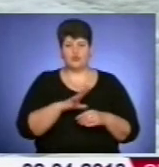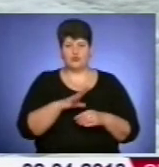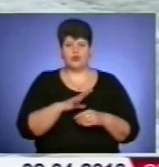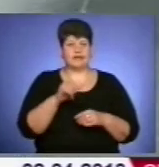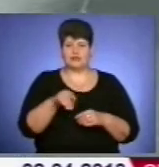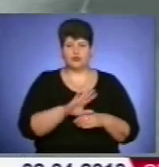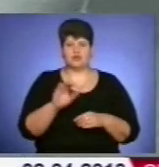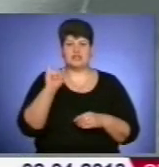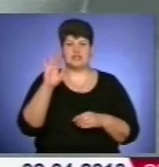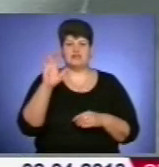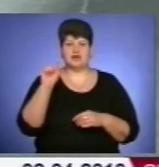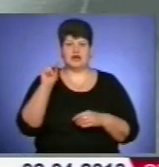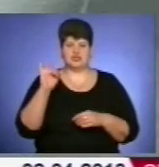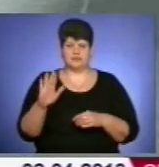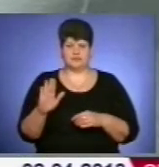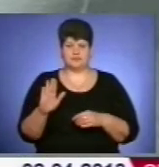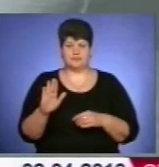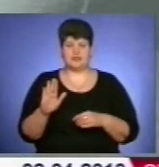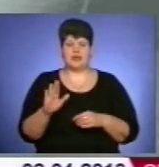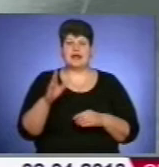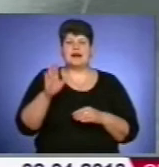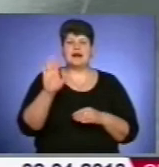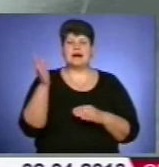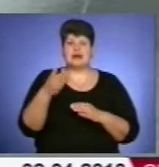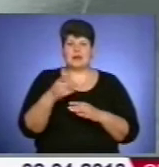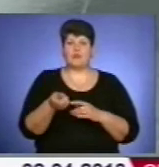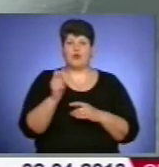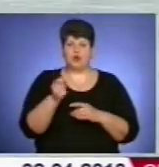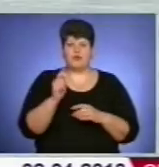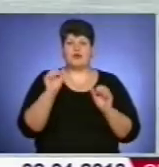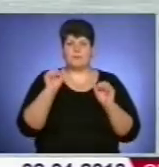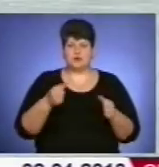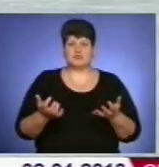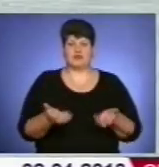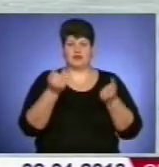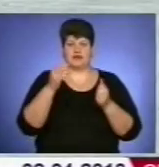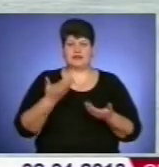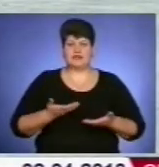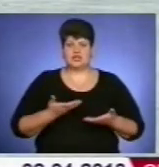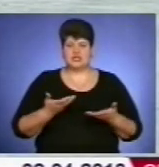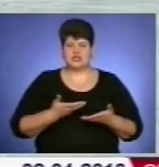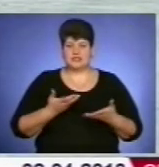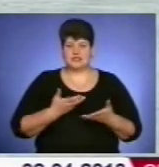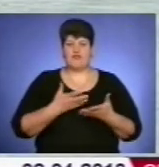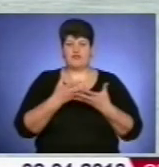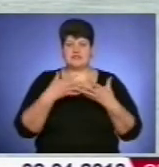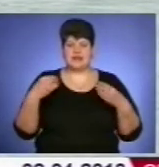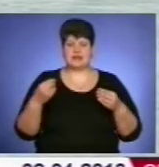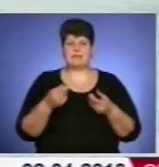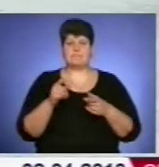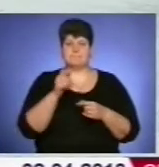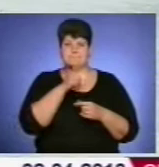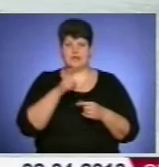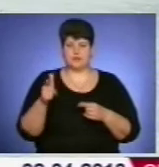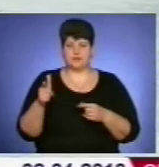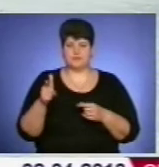бувач. Риболовля біля берегу у весняний період і справді може врятувати життя, каже начальник рятувально-водолазної служби області Василь